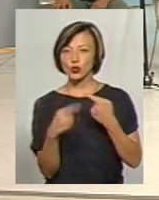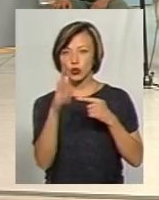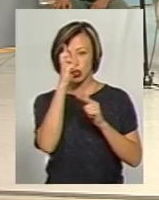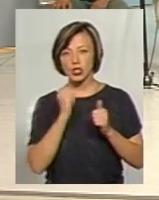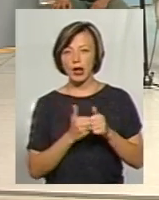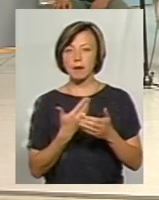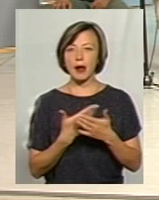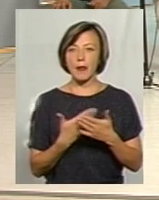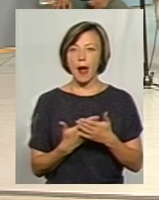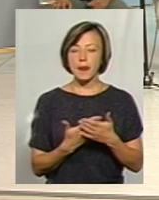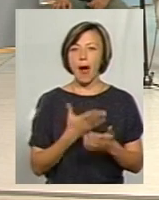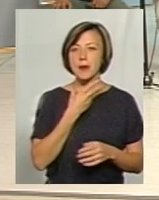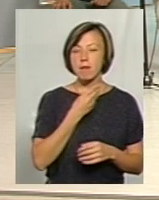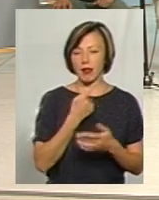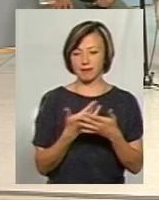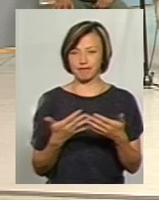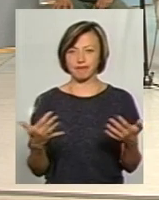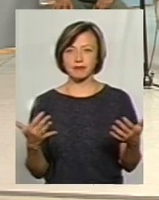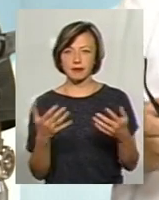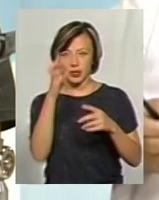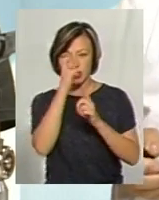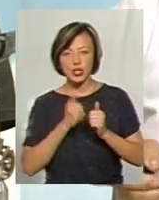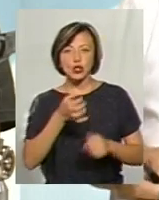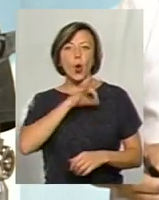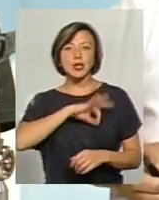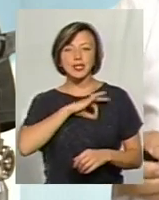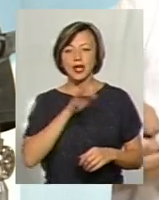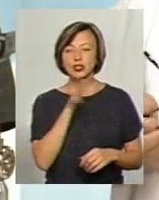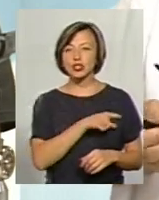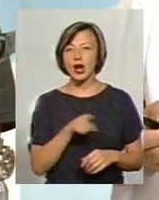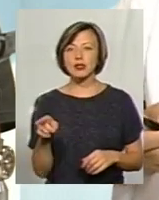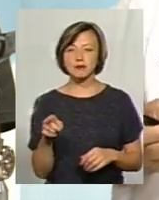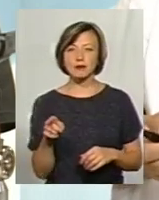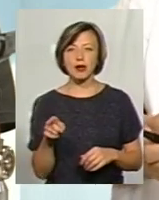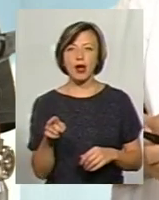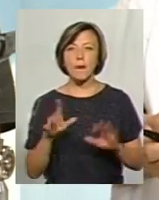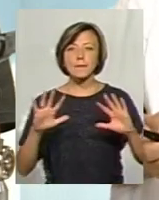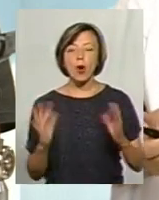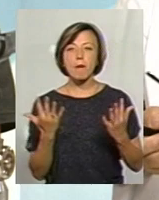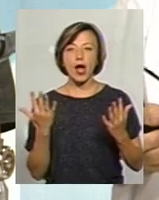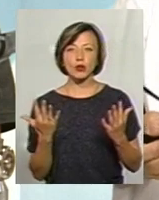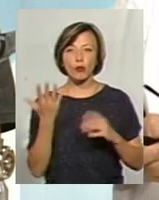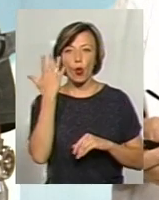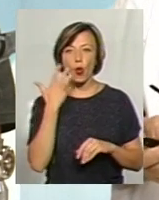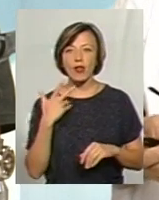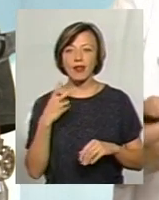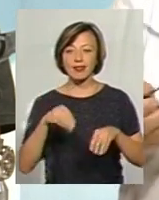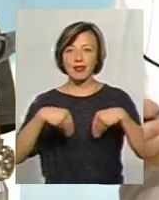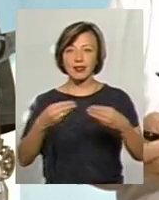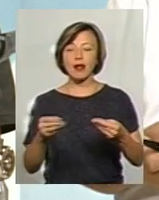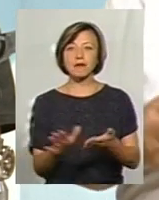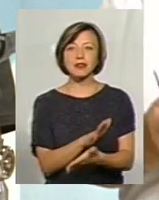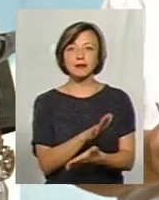Прибалтика, інші держави, вони скористувались тим часом, тим, я би сказав, моментом, коли надали